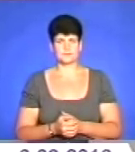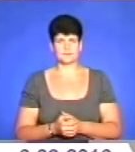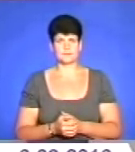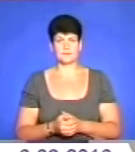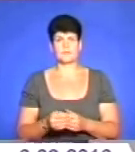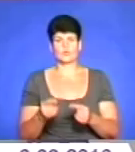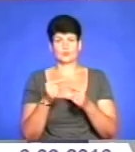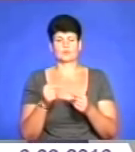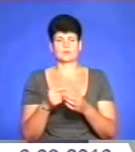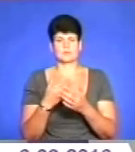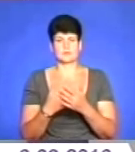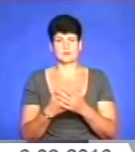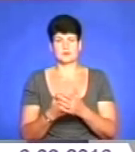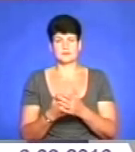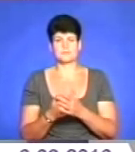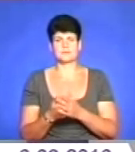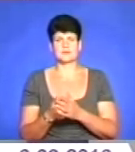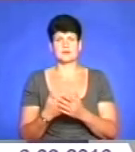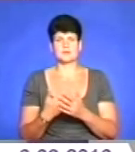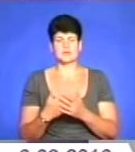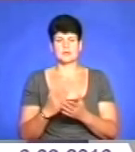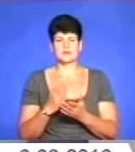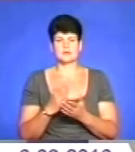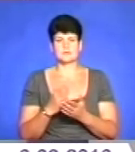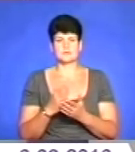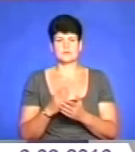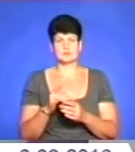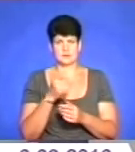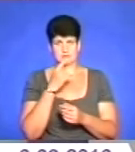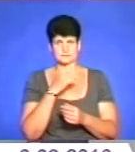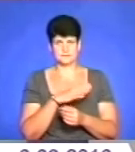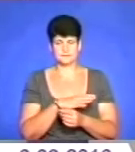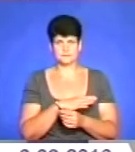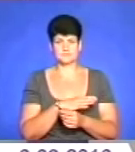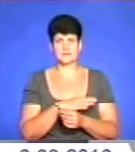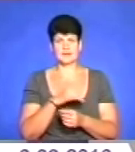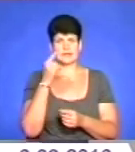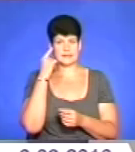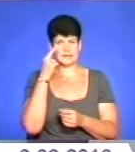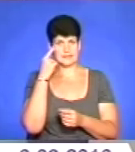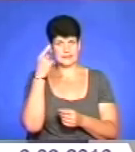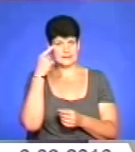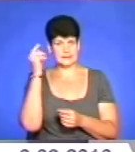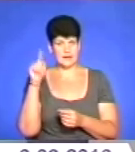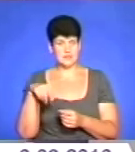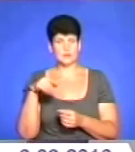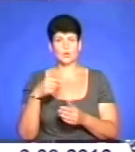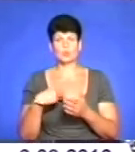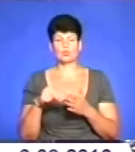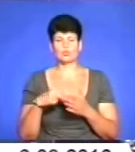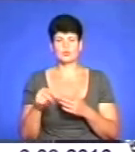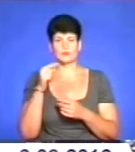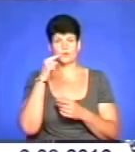конкретний приклад. Самі G20, який відбувається щойно. Китай купує у Росії з озера